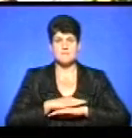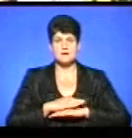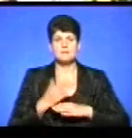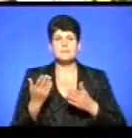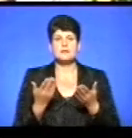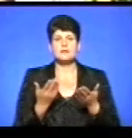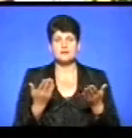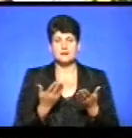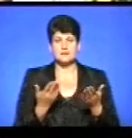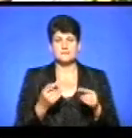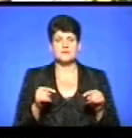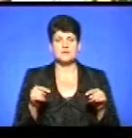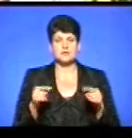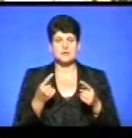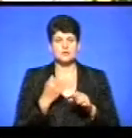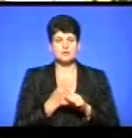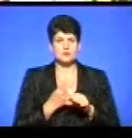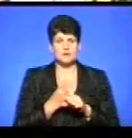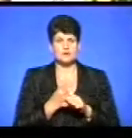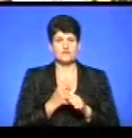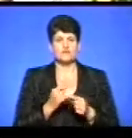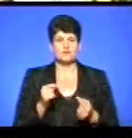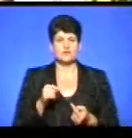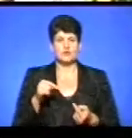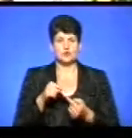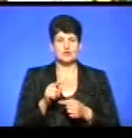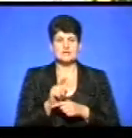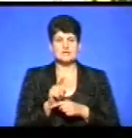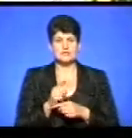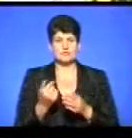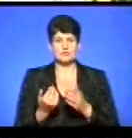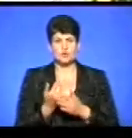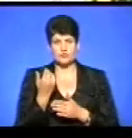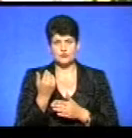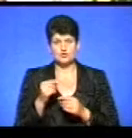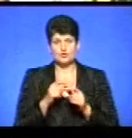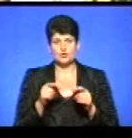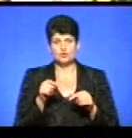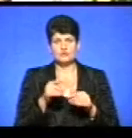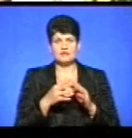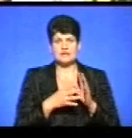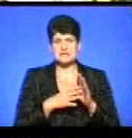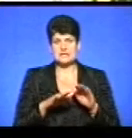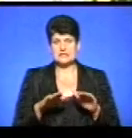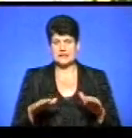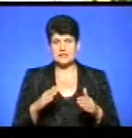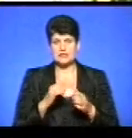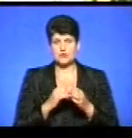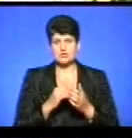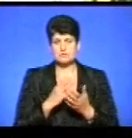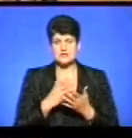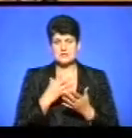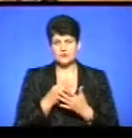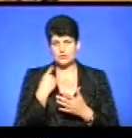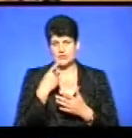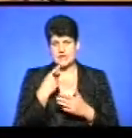створені відповідно до стандартів нової української школи. Тут 19-ро дітей і кожен з них має своє індивідуальне